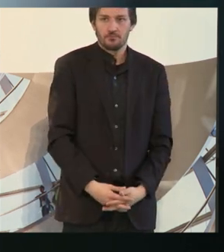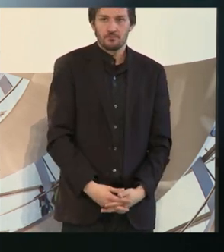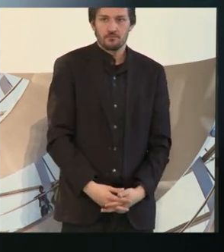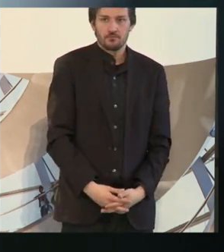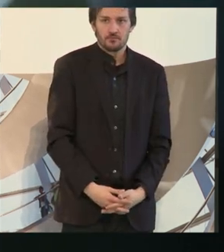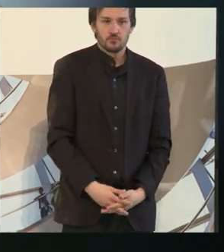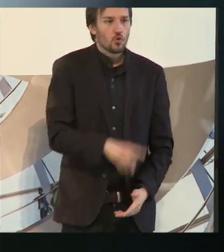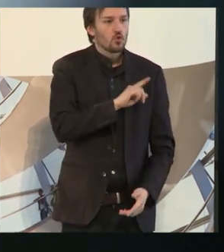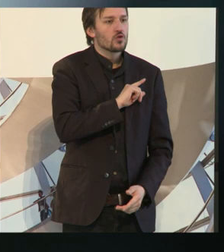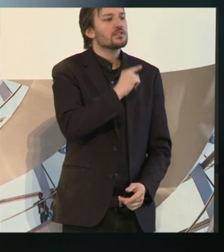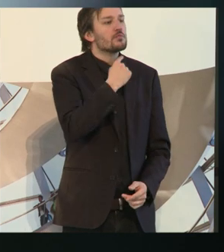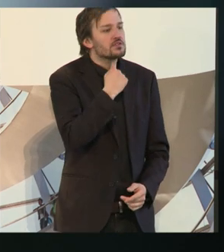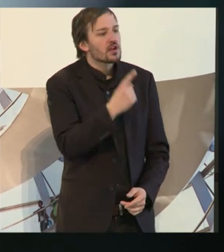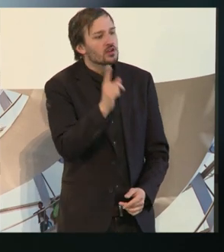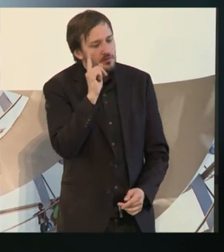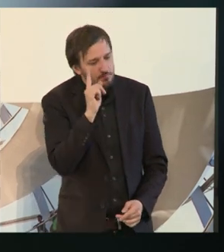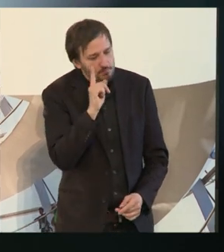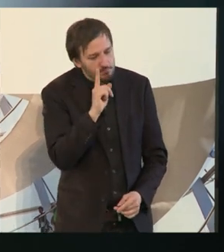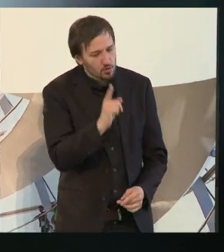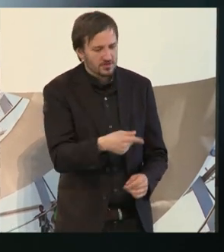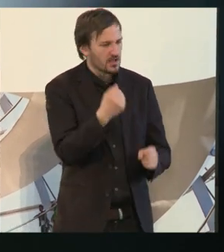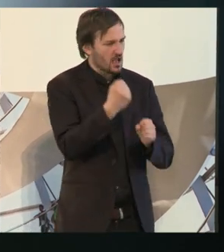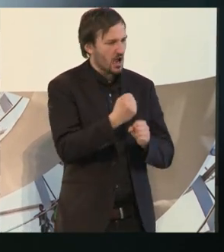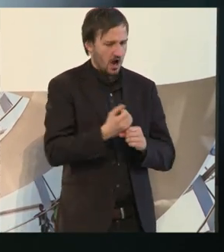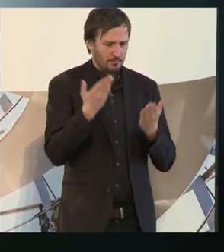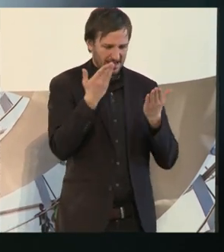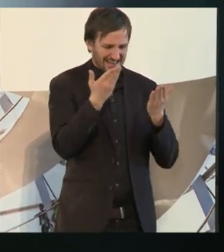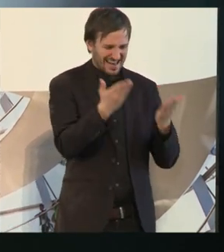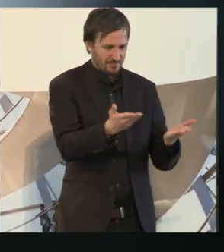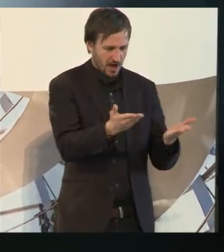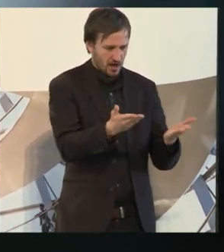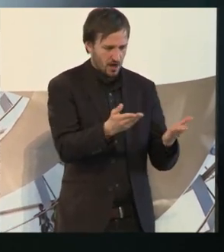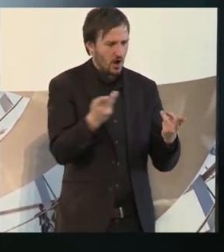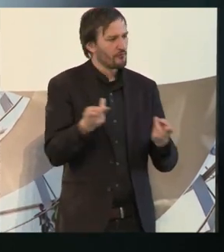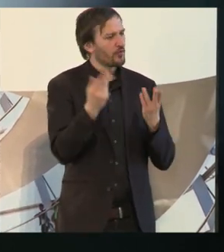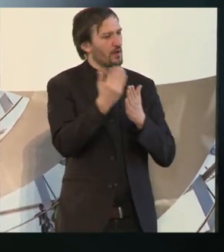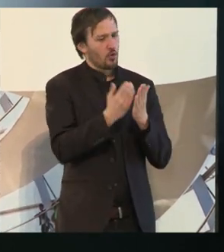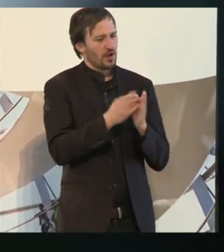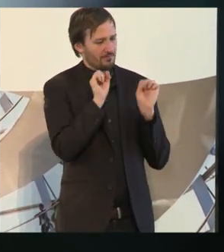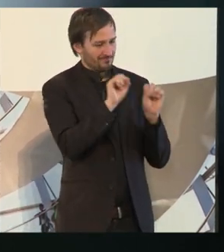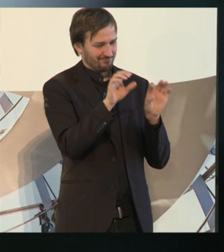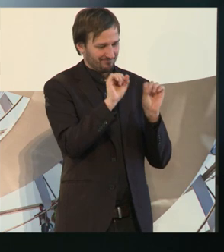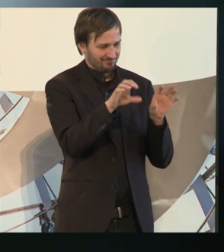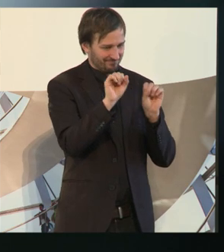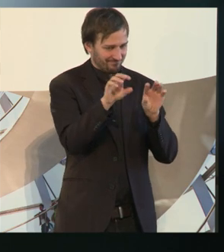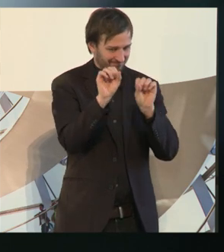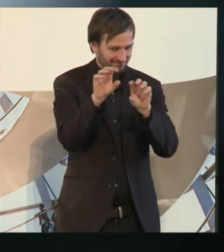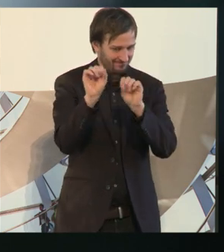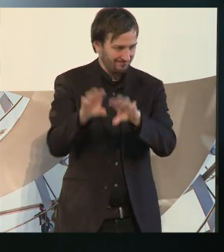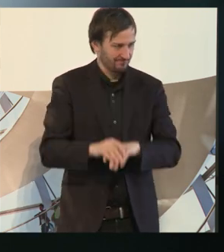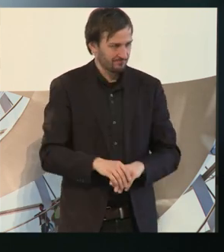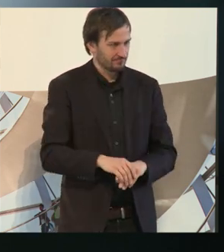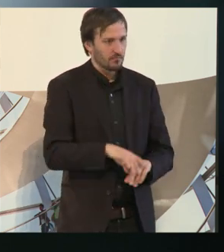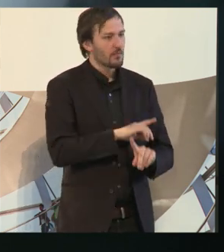Und ich habe gesagt, wir müssen den Arbeitgebern diese Programme nahe bringen. Aber das kann nicht nur an den